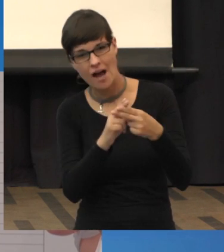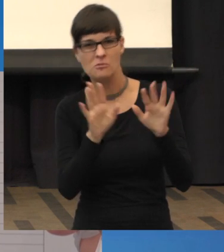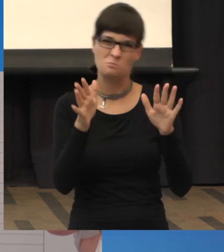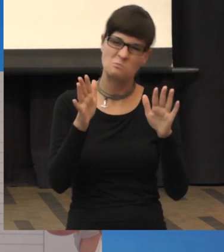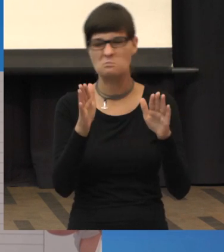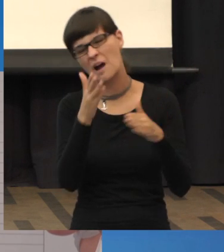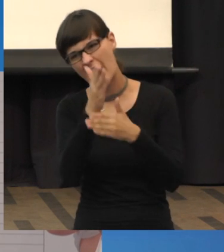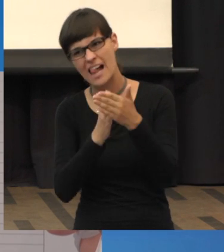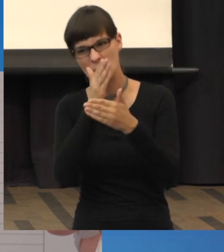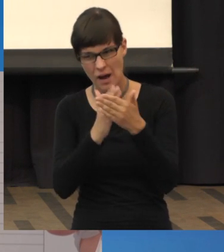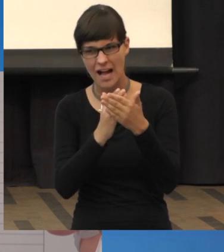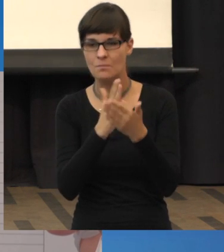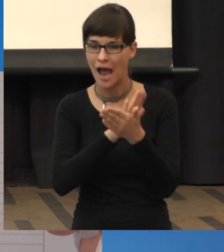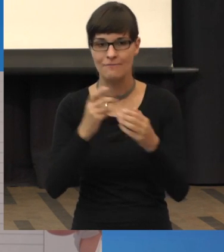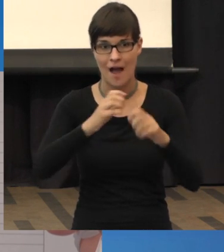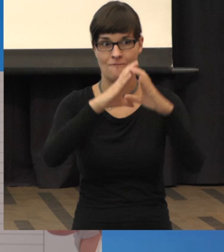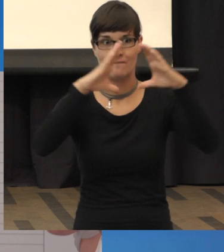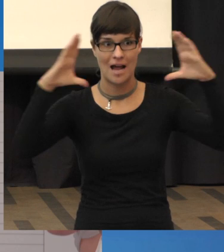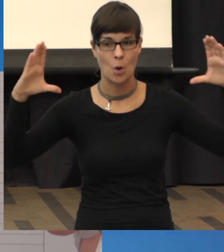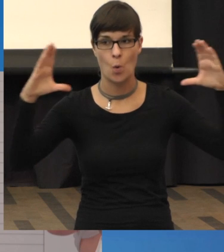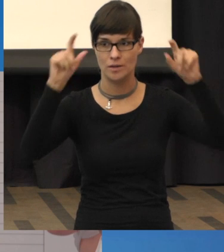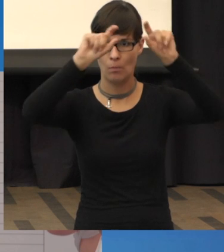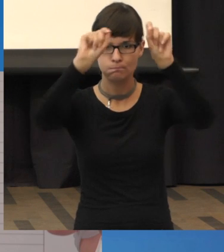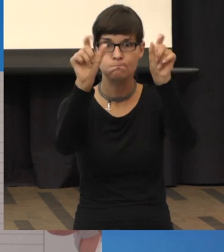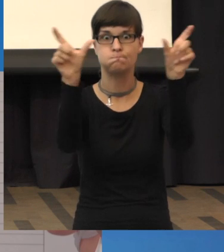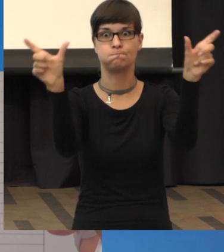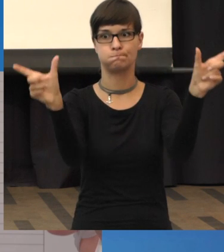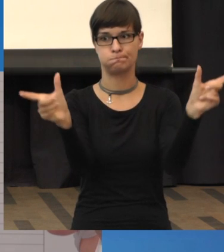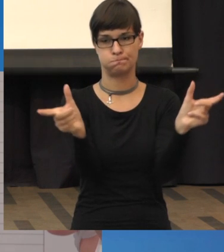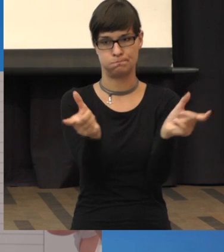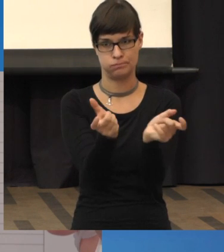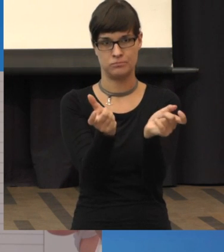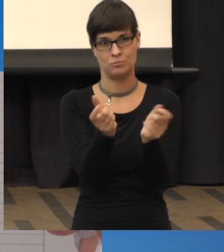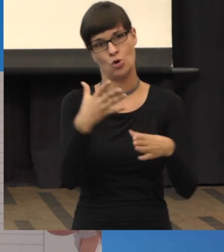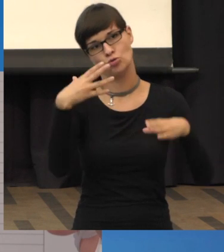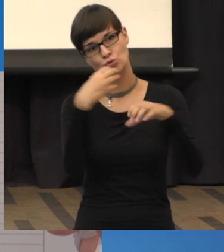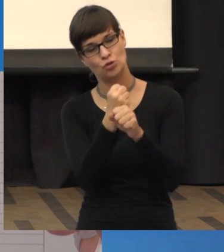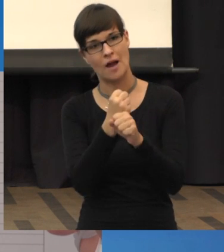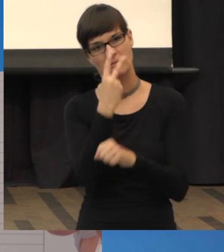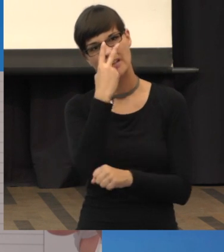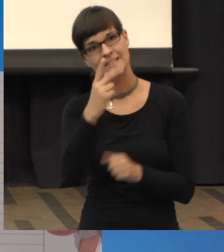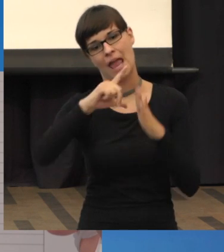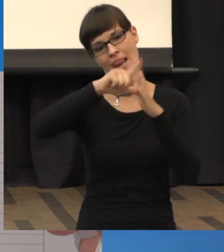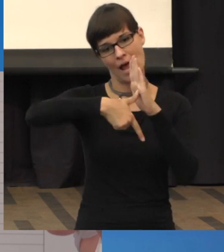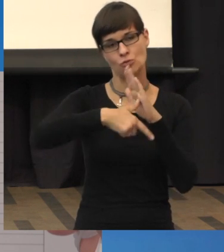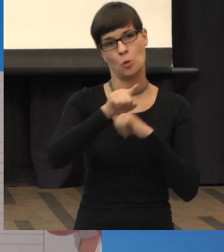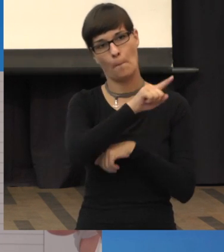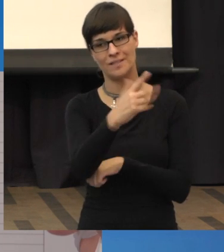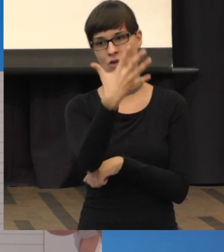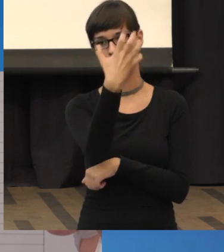vorhanden ist, simulieren, eine Sehleistung von 50 Prozent zu haben, die man benötigt,